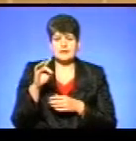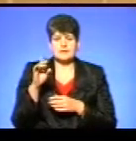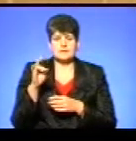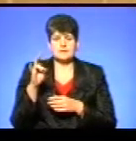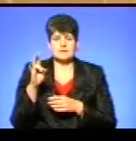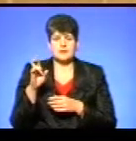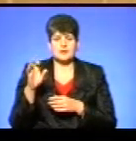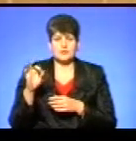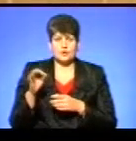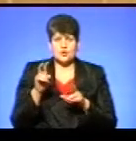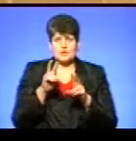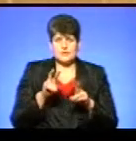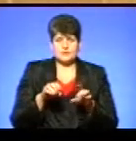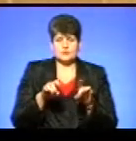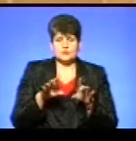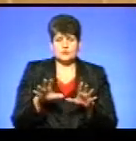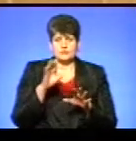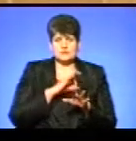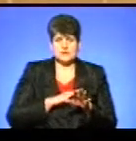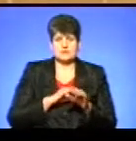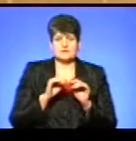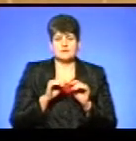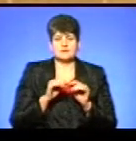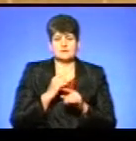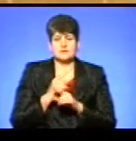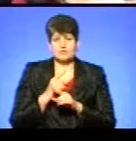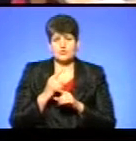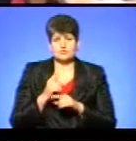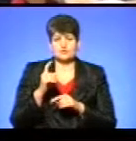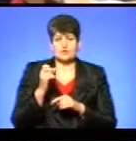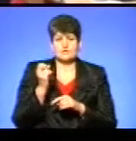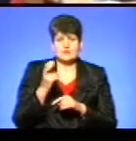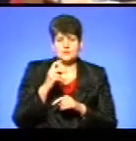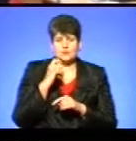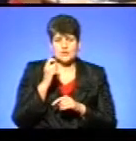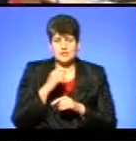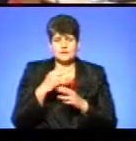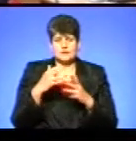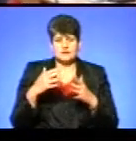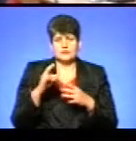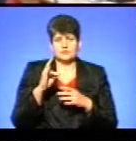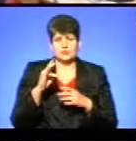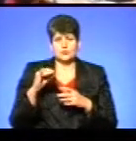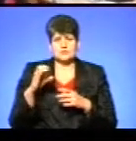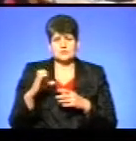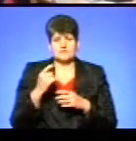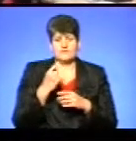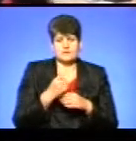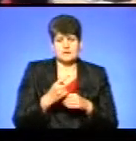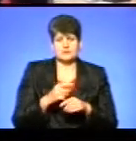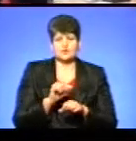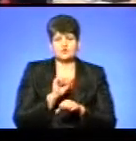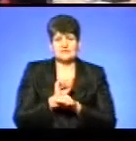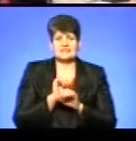розглянути постанову про застосування санкцій до Ньюсван та 112 Україна та вжити заходів щодо припинення діяльності телеканалів.